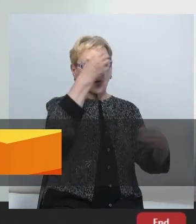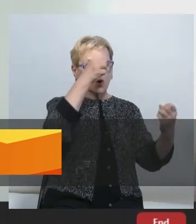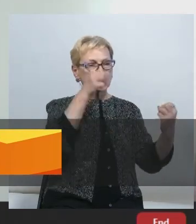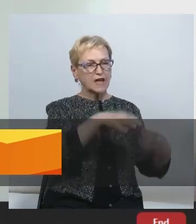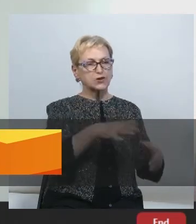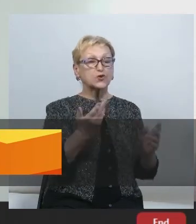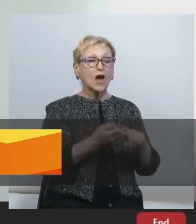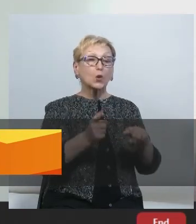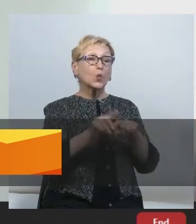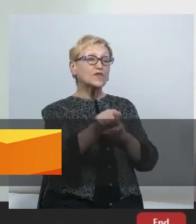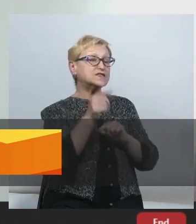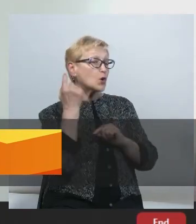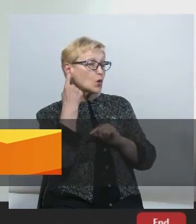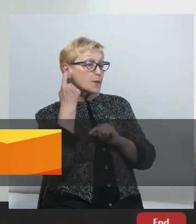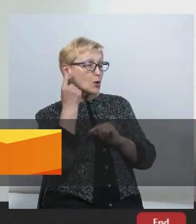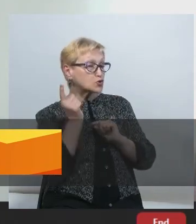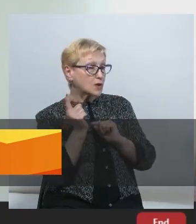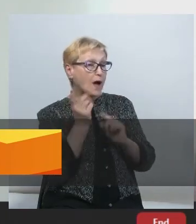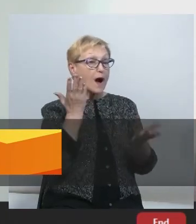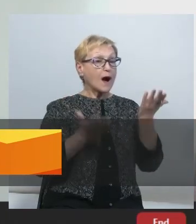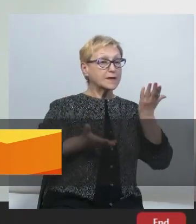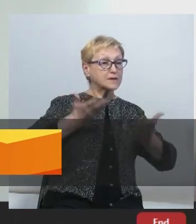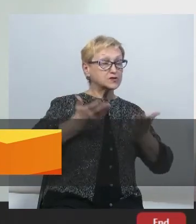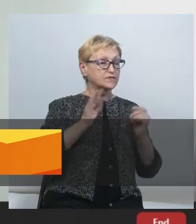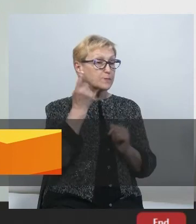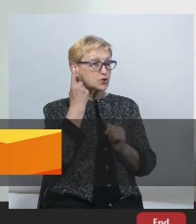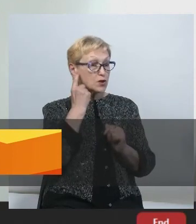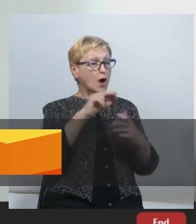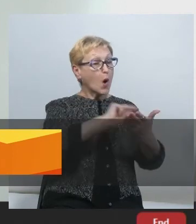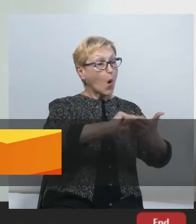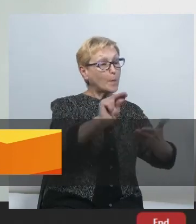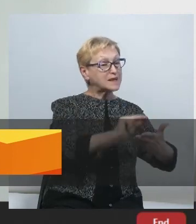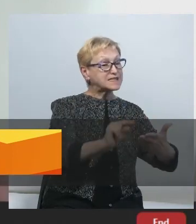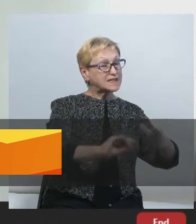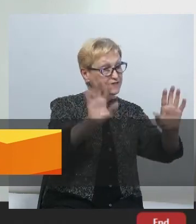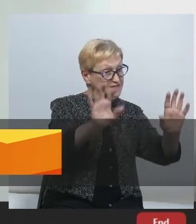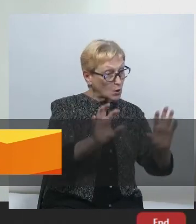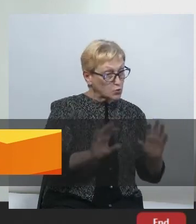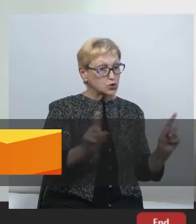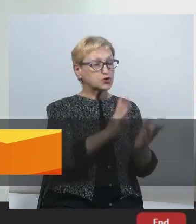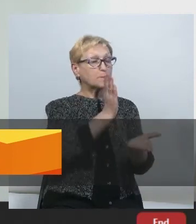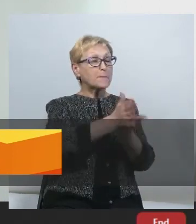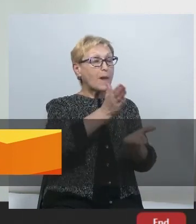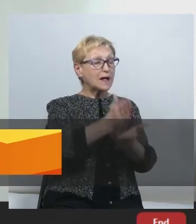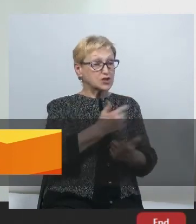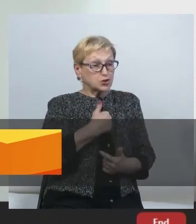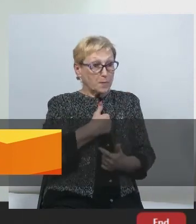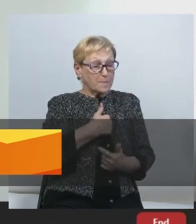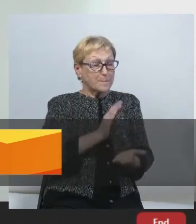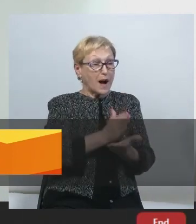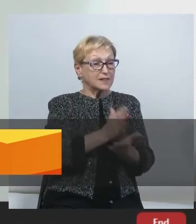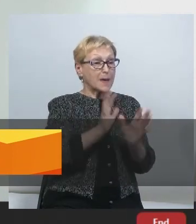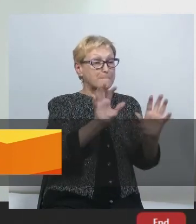в ефірі почули. А з іншого боку, коли ми просимо описати це в законі, щоб ми могли мати механізм на це прореагувати,